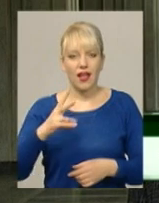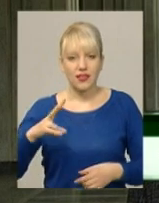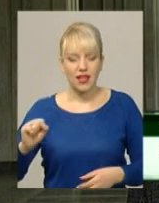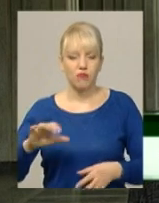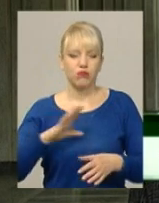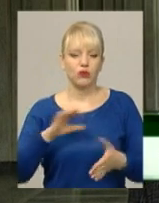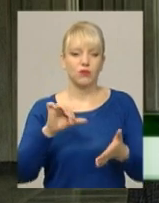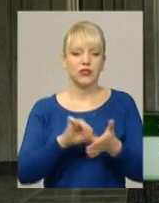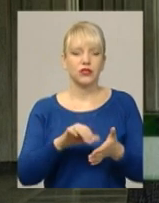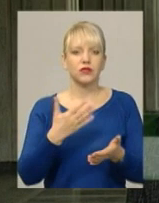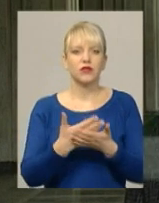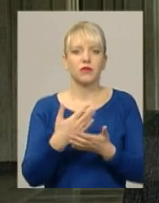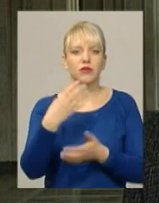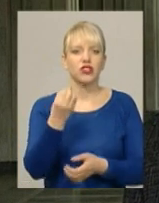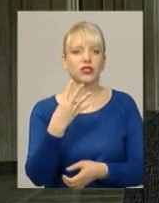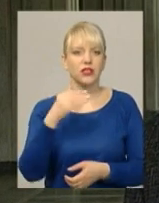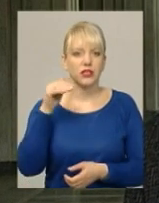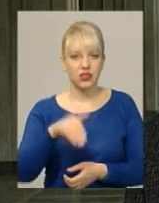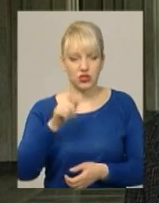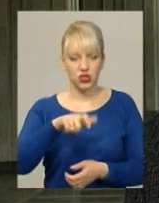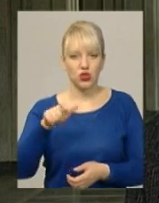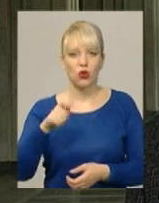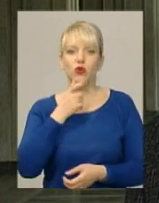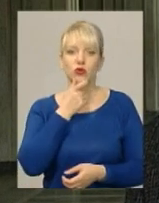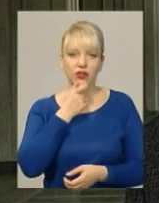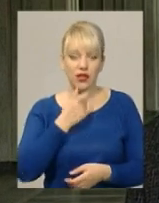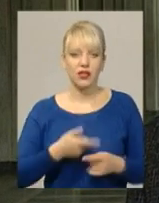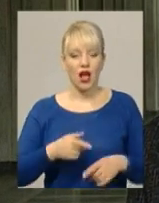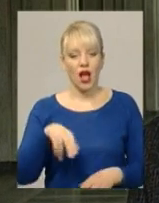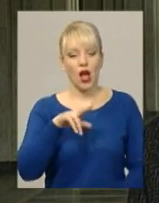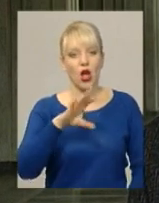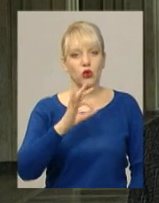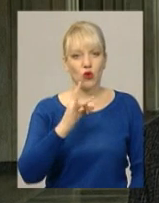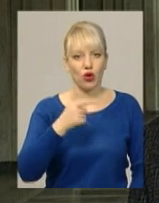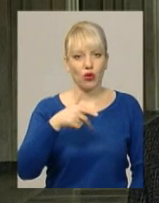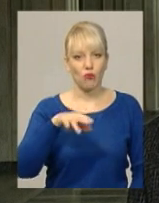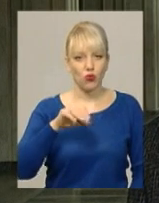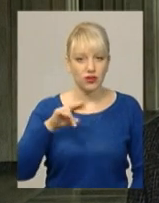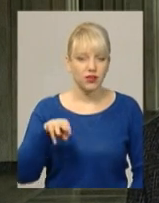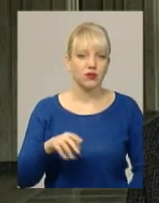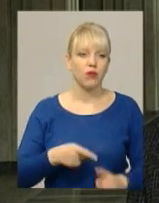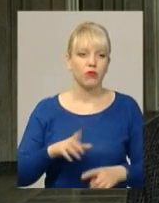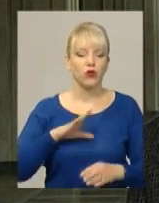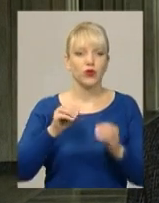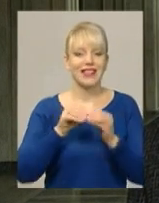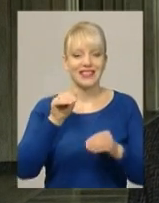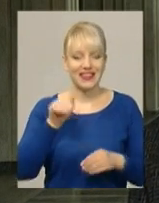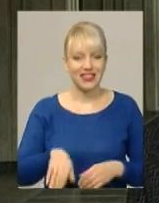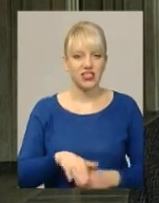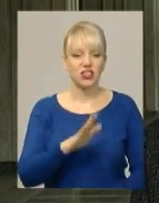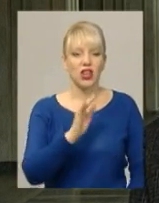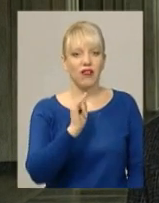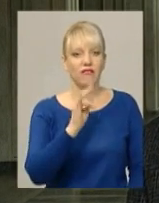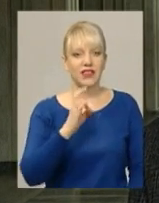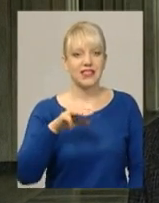було десь 14 тисяч глядачів, в Дортмунті десь 10 тисяч, в Мюнстері було в нас два